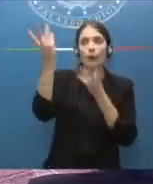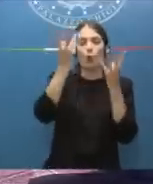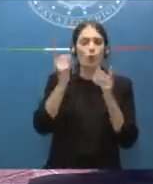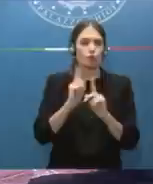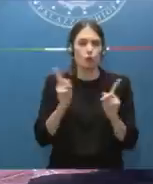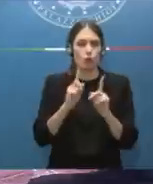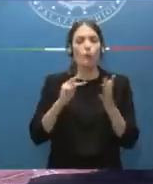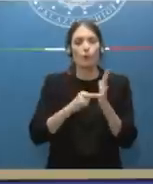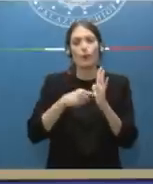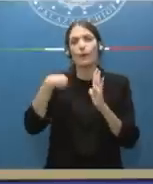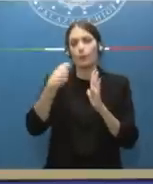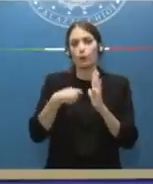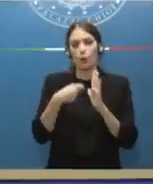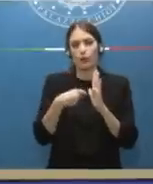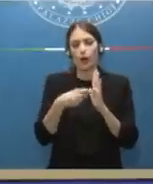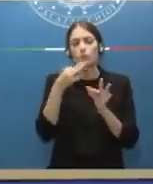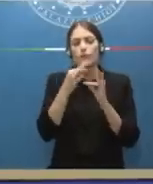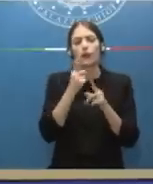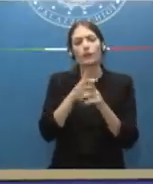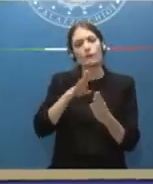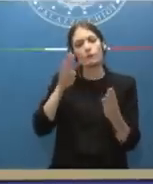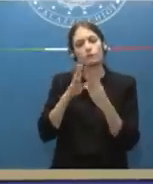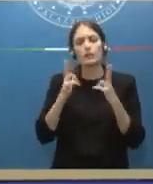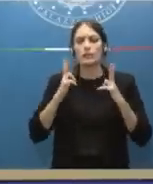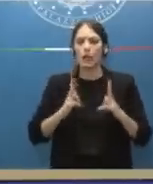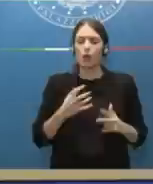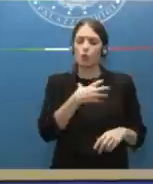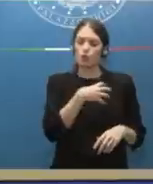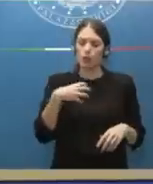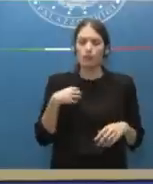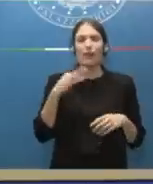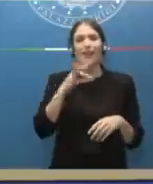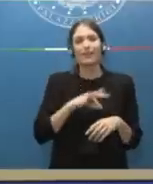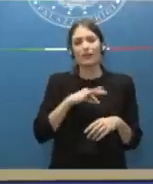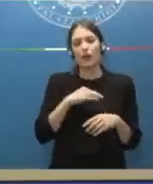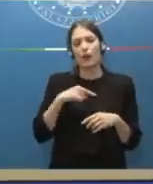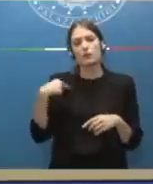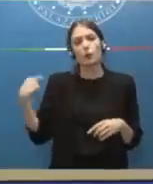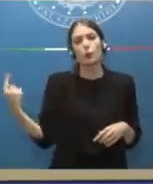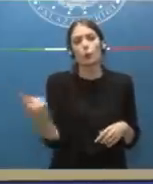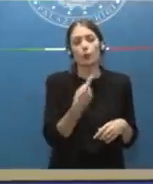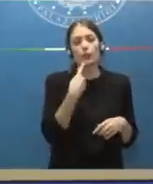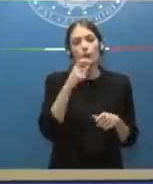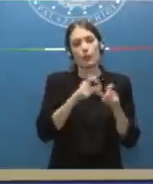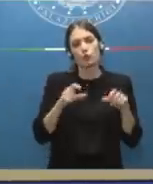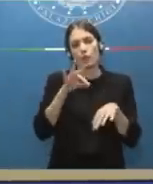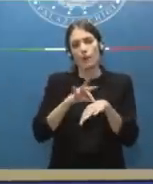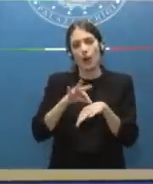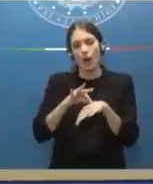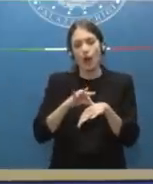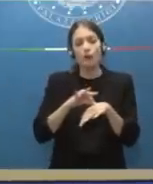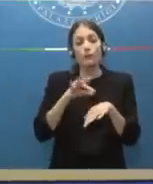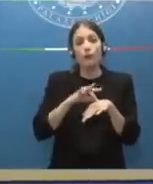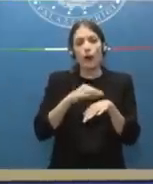Quindi bisogna avere un approccio sereno e scientifico nell'interesse unico dei malati, che sono da sempre al